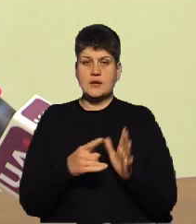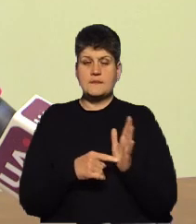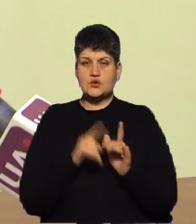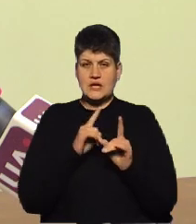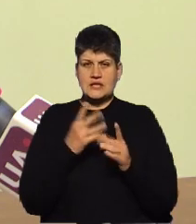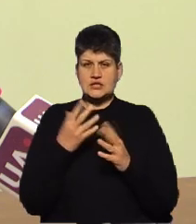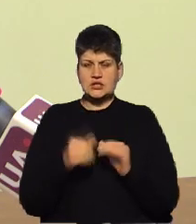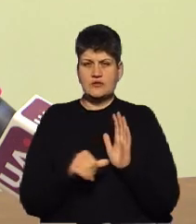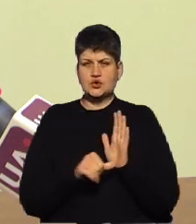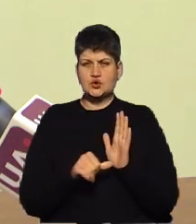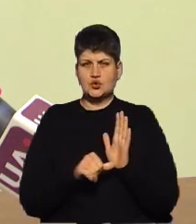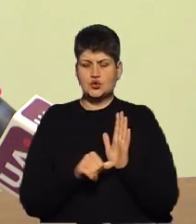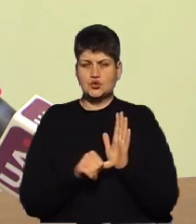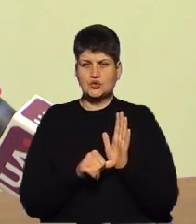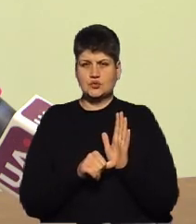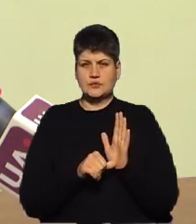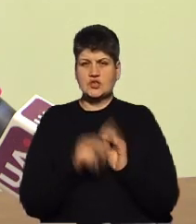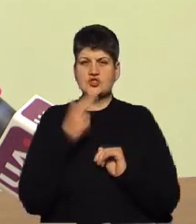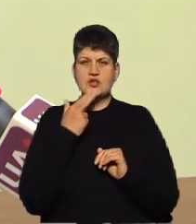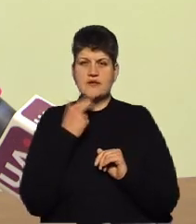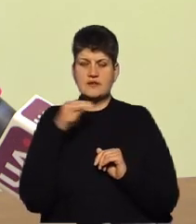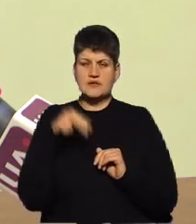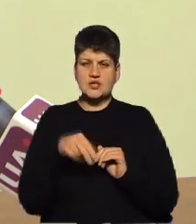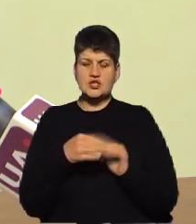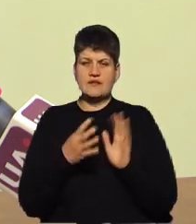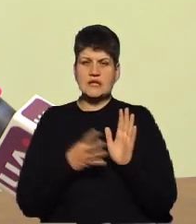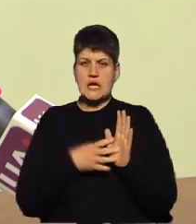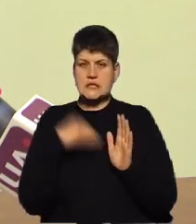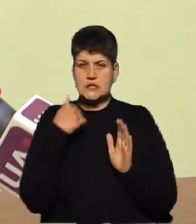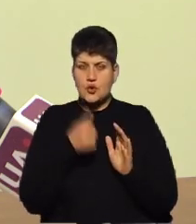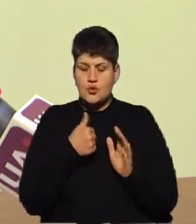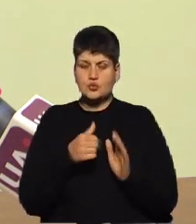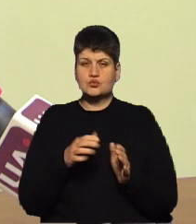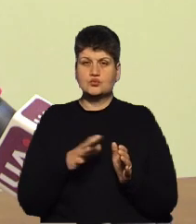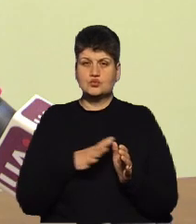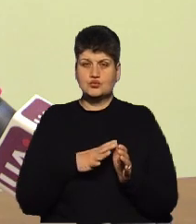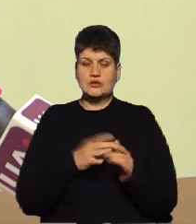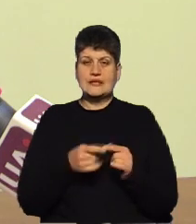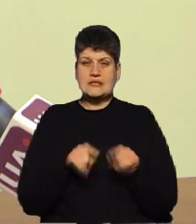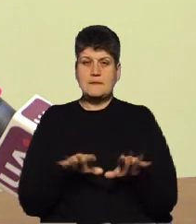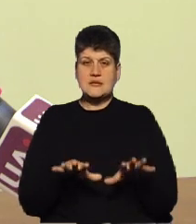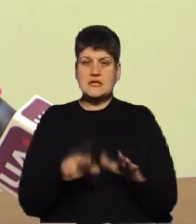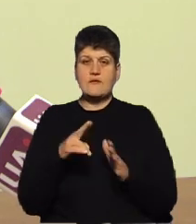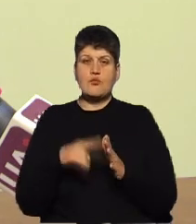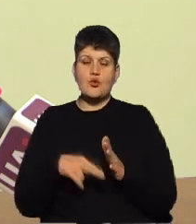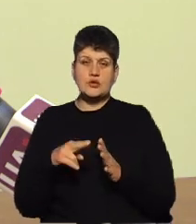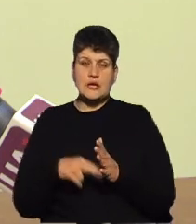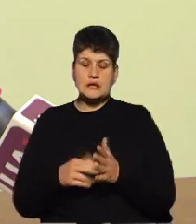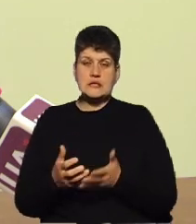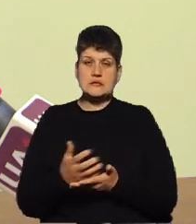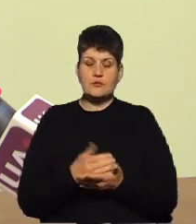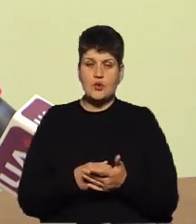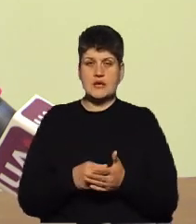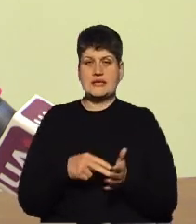червня 2019 року встановили ці місцеві податки і збори, і саме ставки по податку на